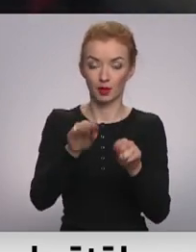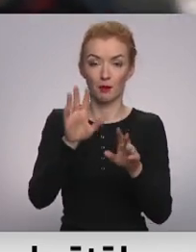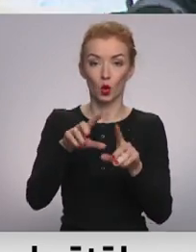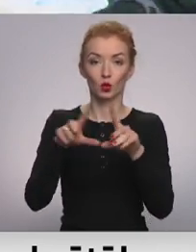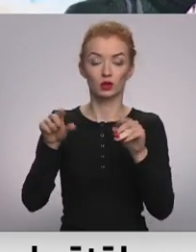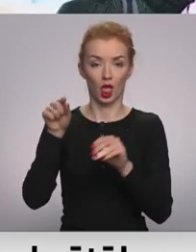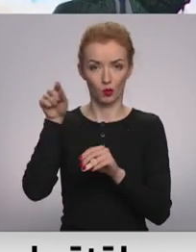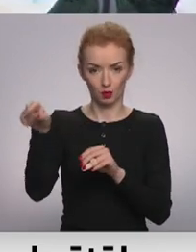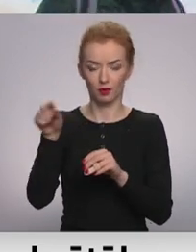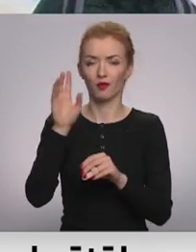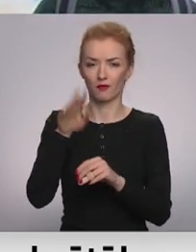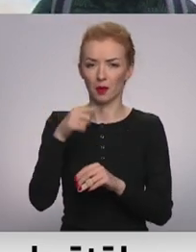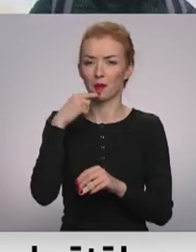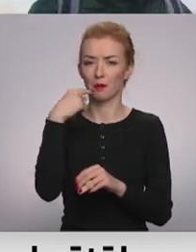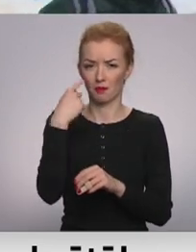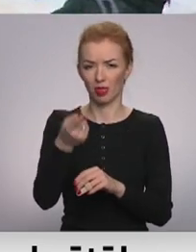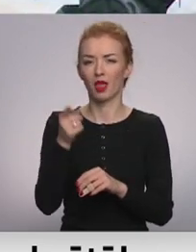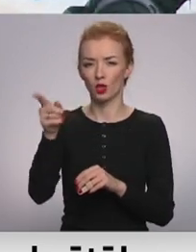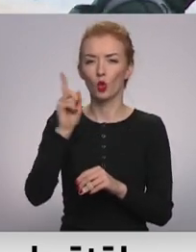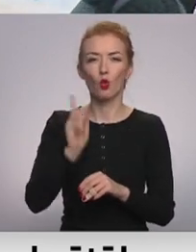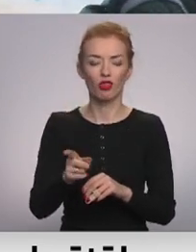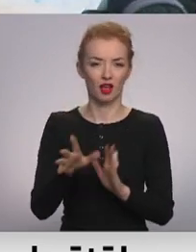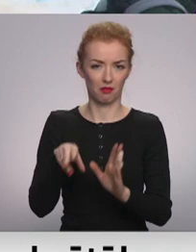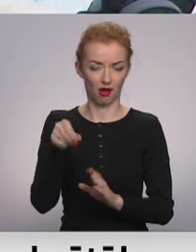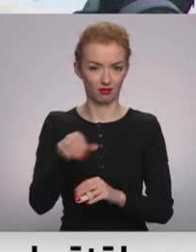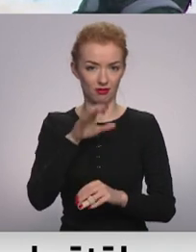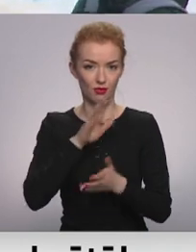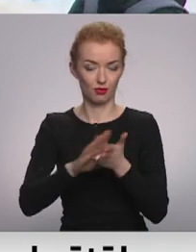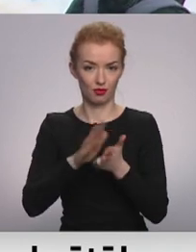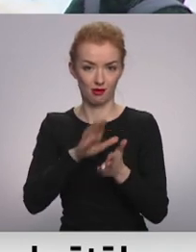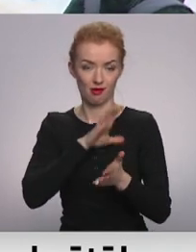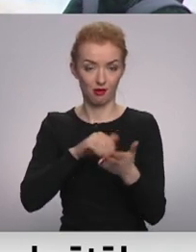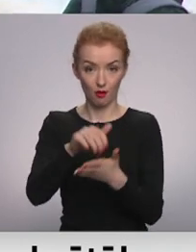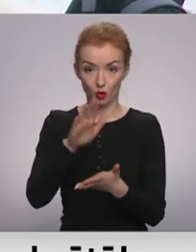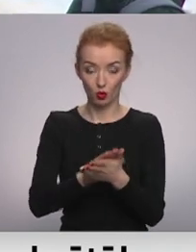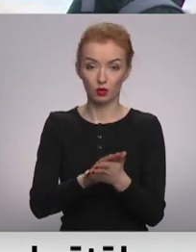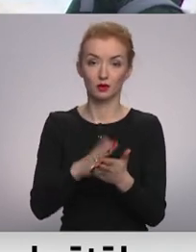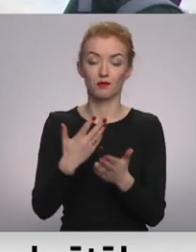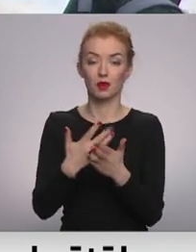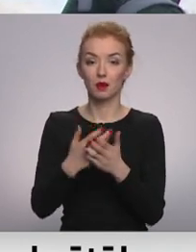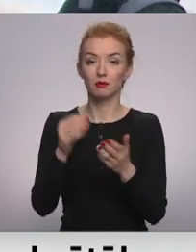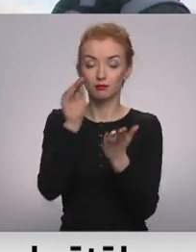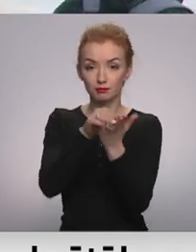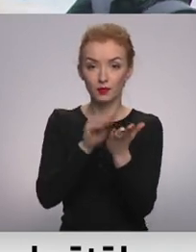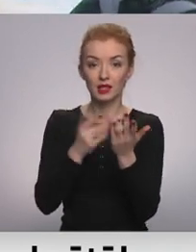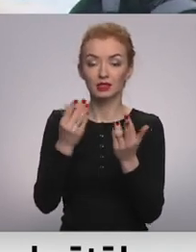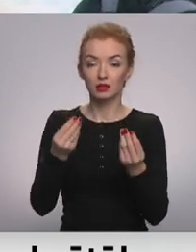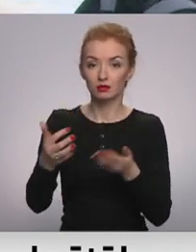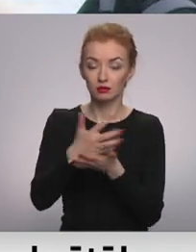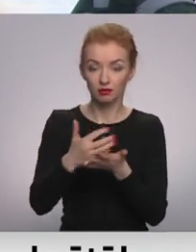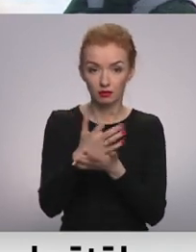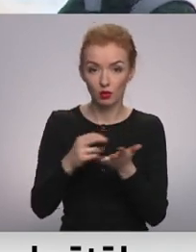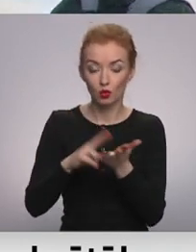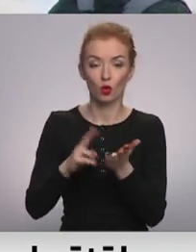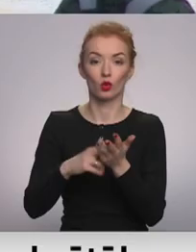tieskani droši vai pateikt, ka tajos tiek maksātas aplūkšņu algas. Tie ir dati par deklarētām bruto algām, par uzņēmumu un finansēm,